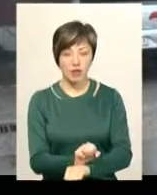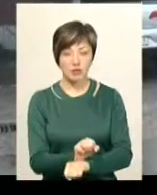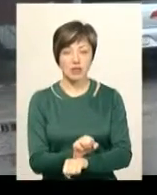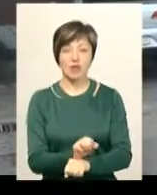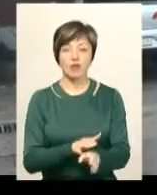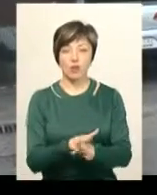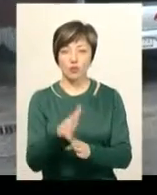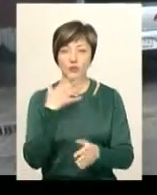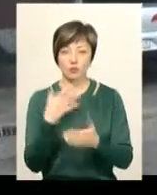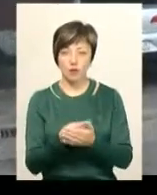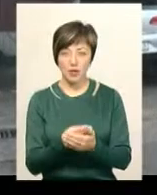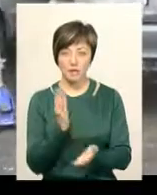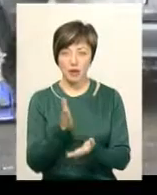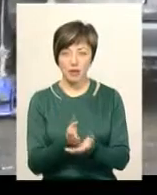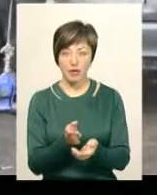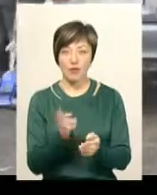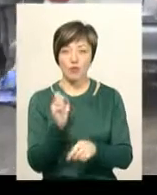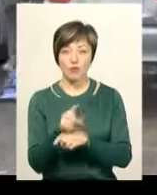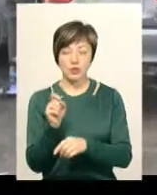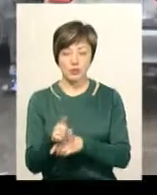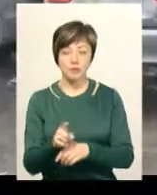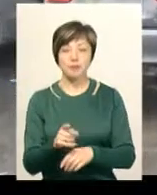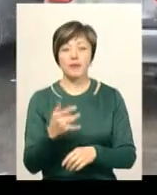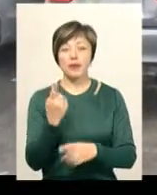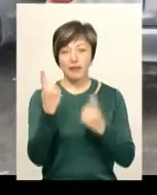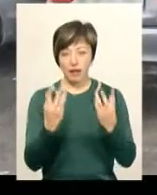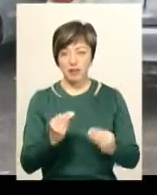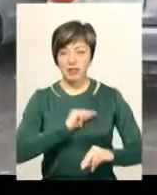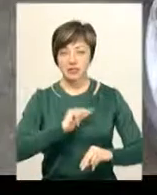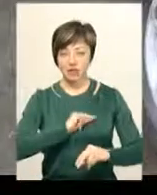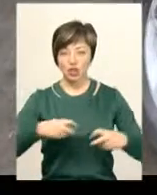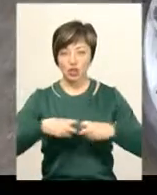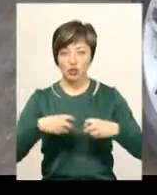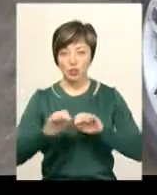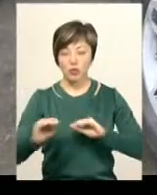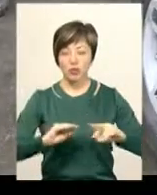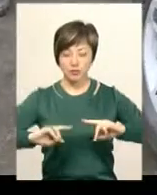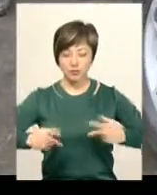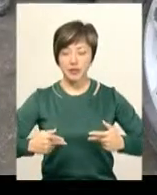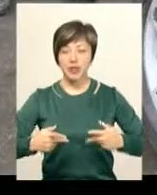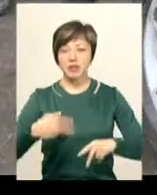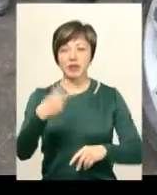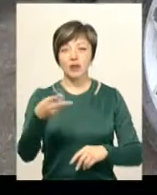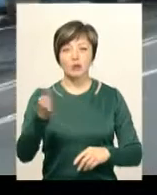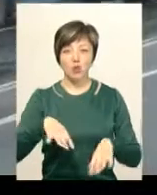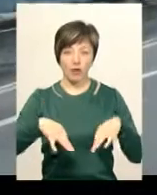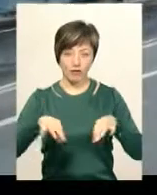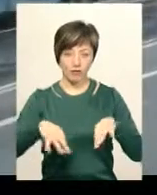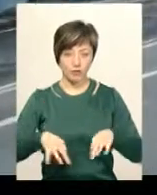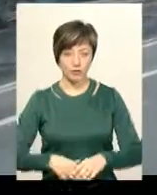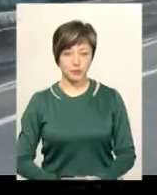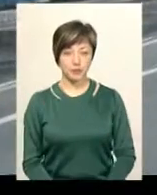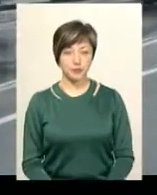тобто виконувати свої прямі функції. За словами Віталія, за день працівники шиномонтажу встигають перевзути в середньому 20 автівок. Леся